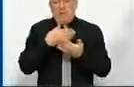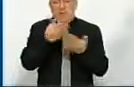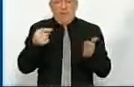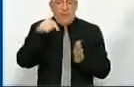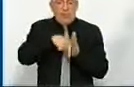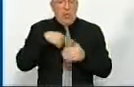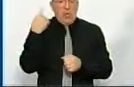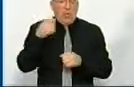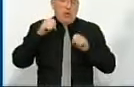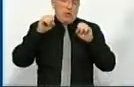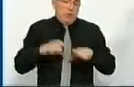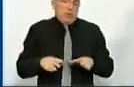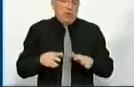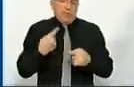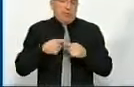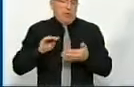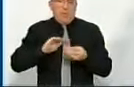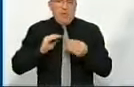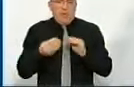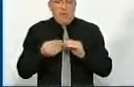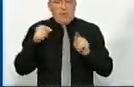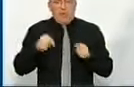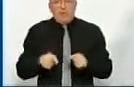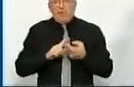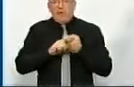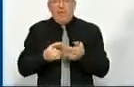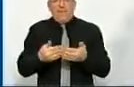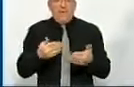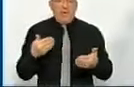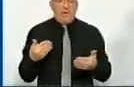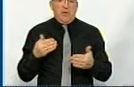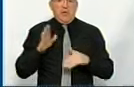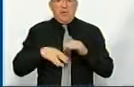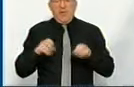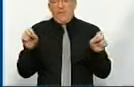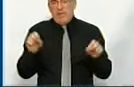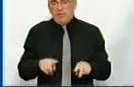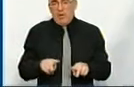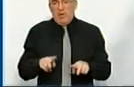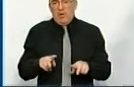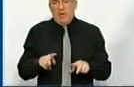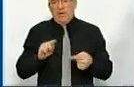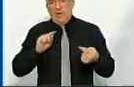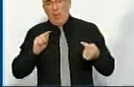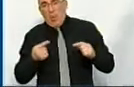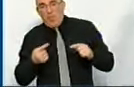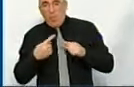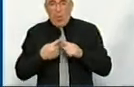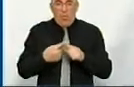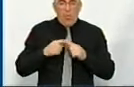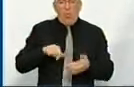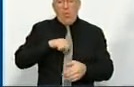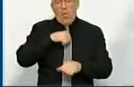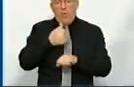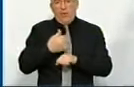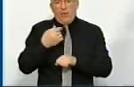всередині області, вирішуйте ці проблеми. І тут же залежить від професіоналізму і компромісності голови